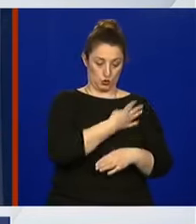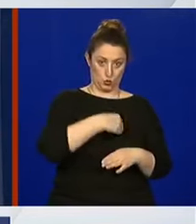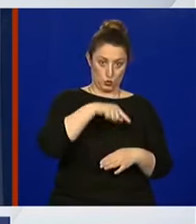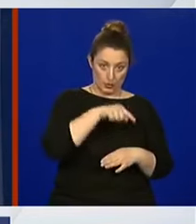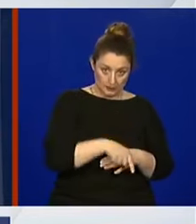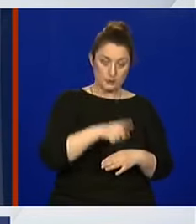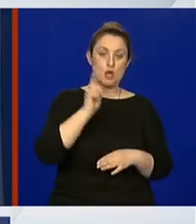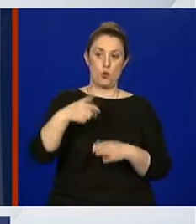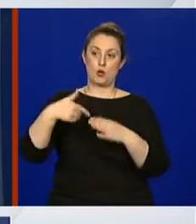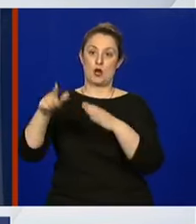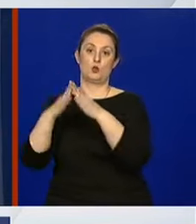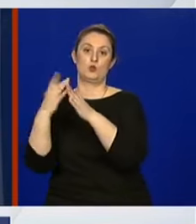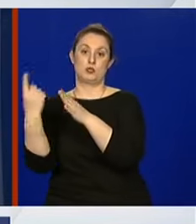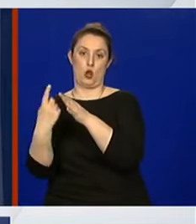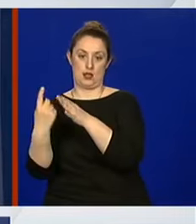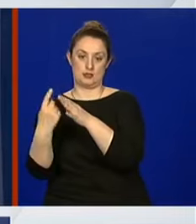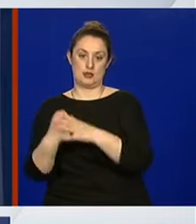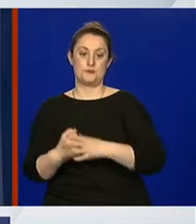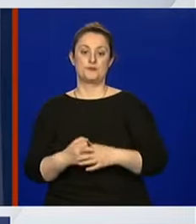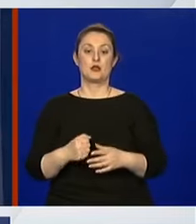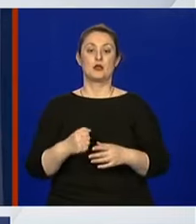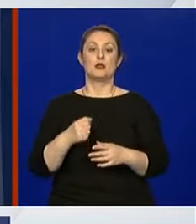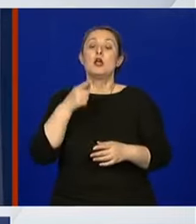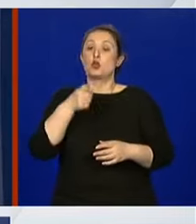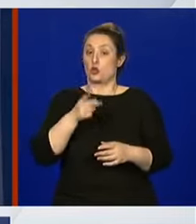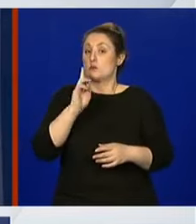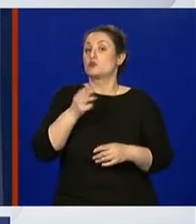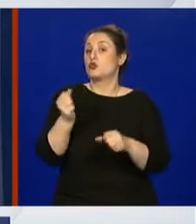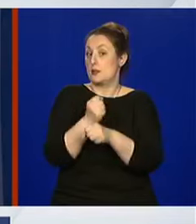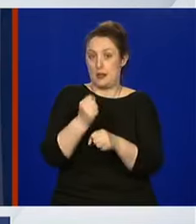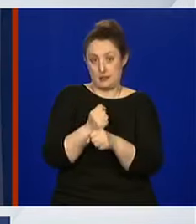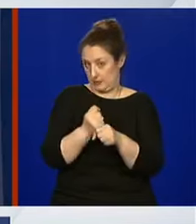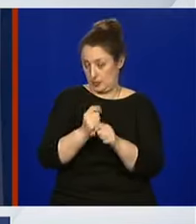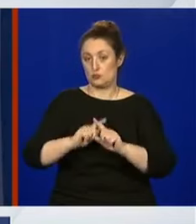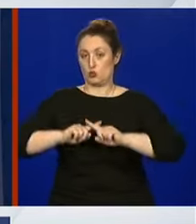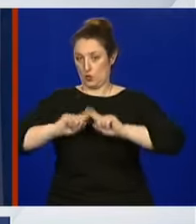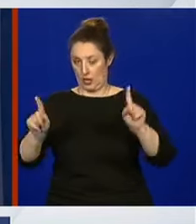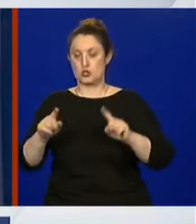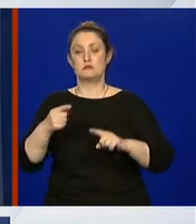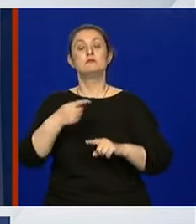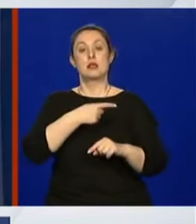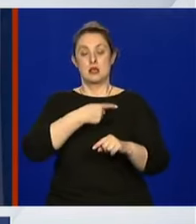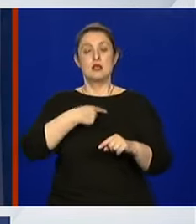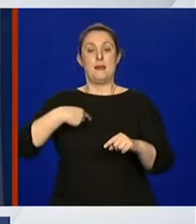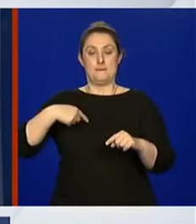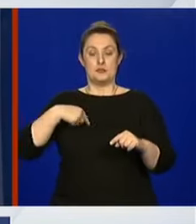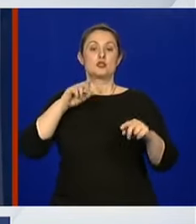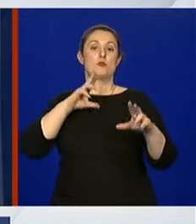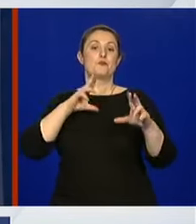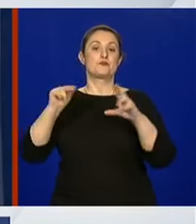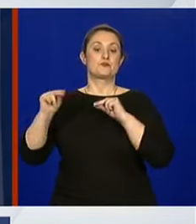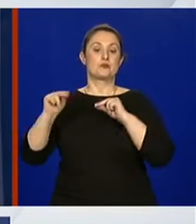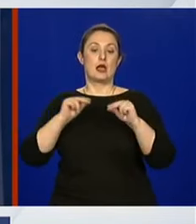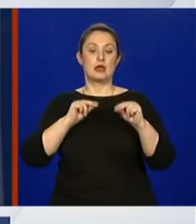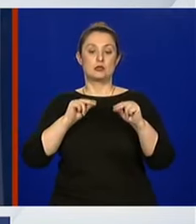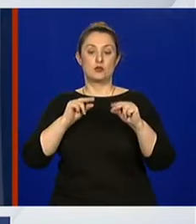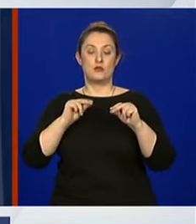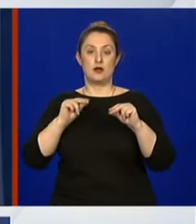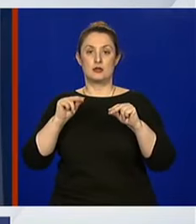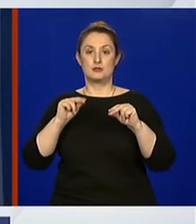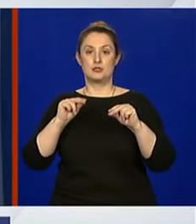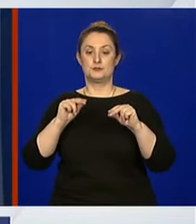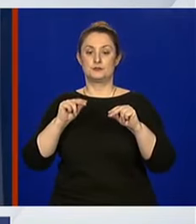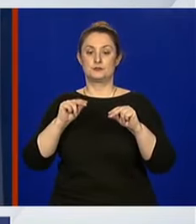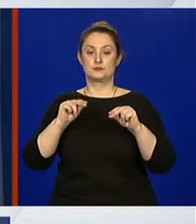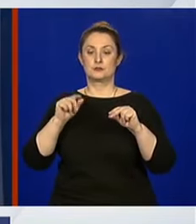Hrvatsku. To se naravno može riješiti i na druge načine i mi ćemo razgovarati sa onima koji to organiziraju, dolazak